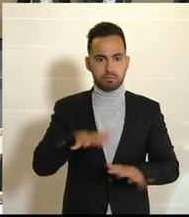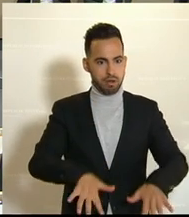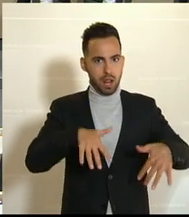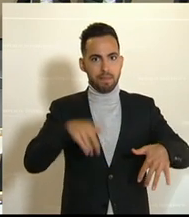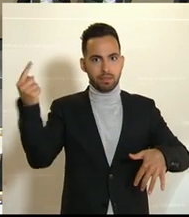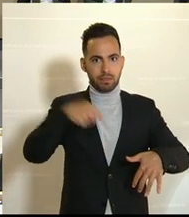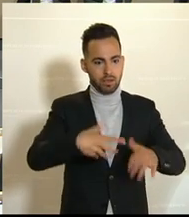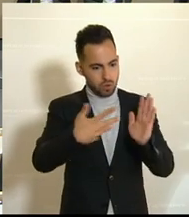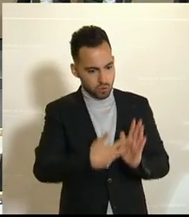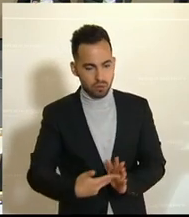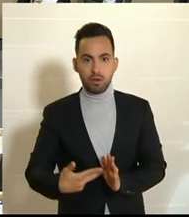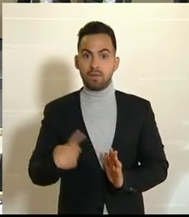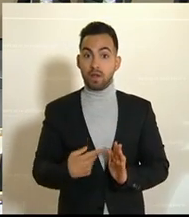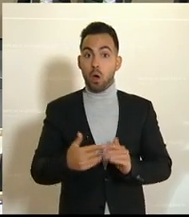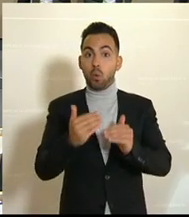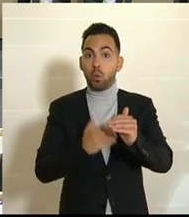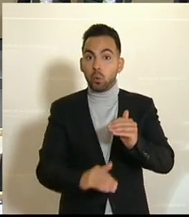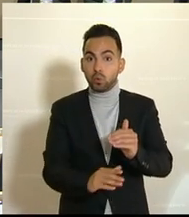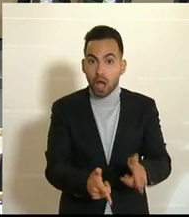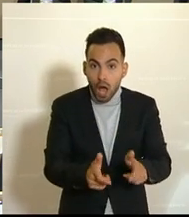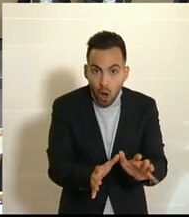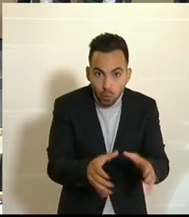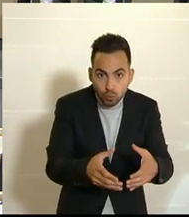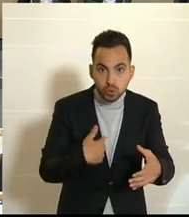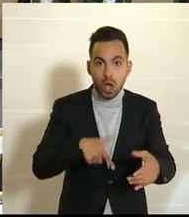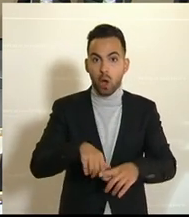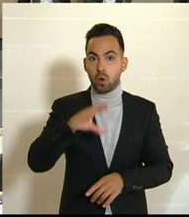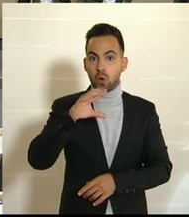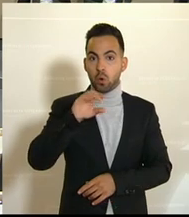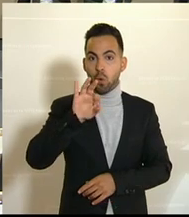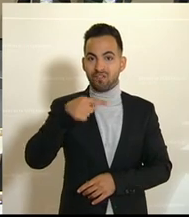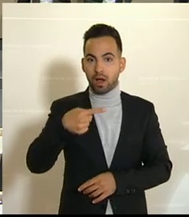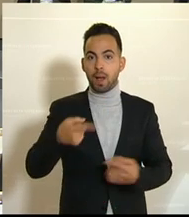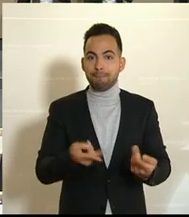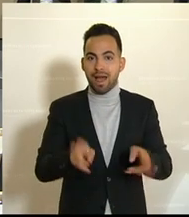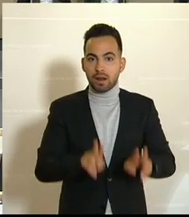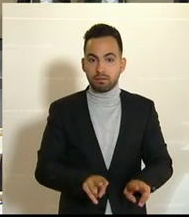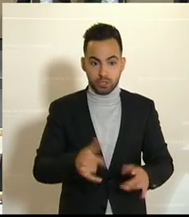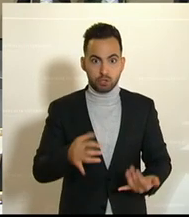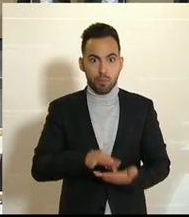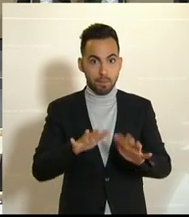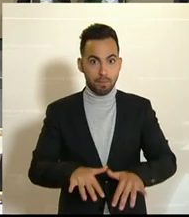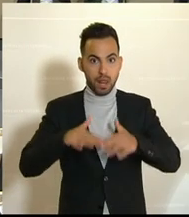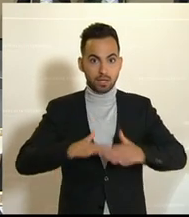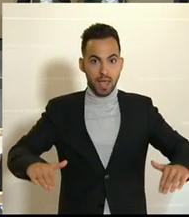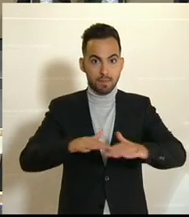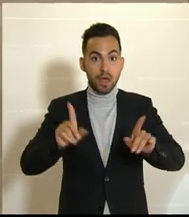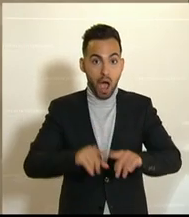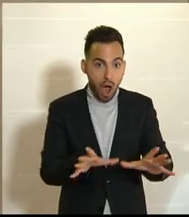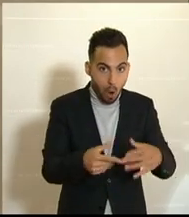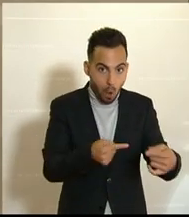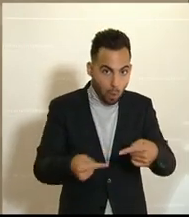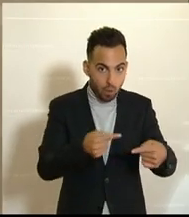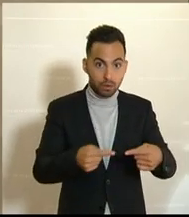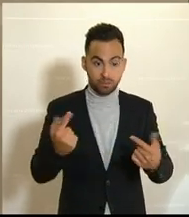diskutieren ja auch einen Unterausschuss im Zusammenhang auch mit dem Kofag-Beirat derzeit auf der parlamentarischen Ebene. Wir können